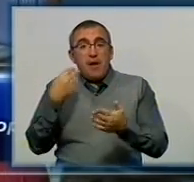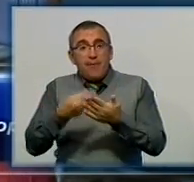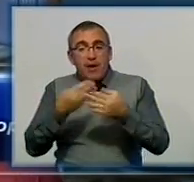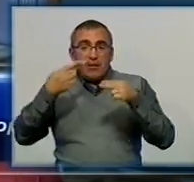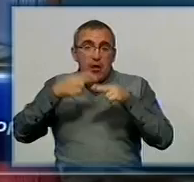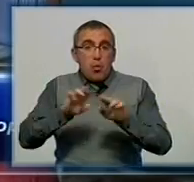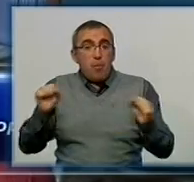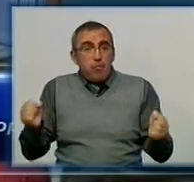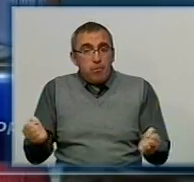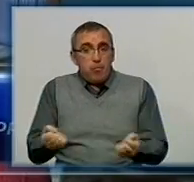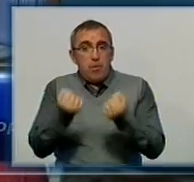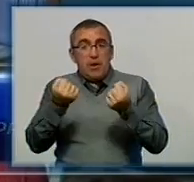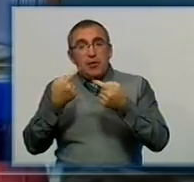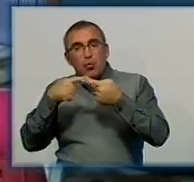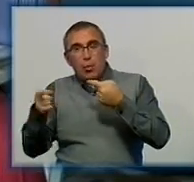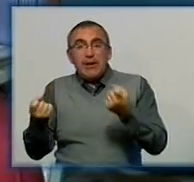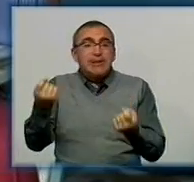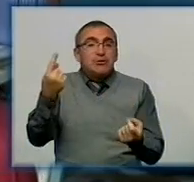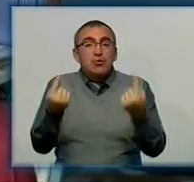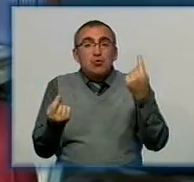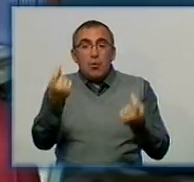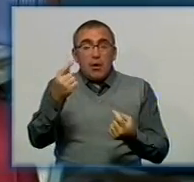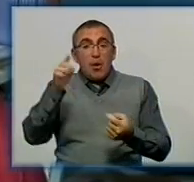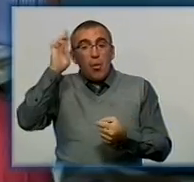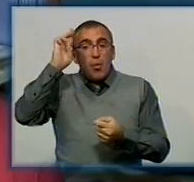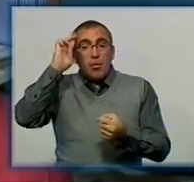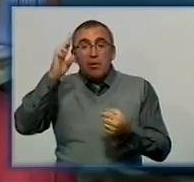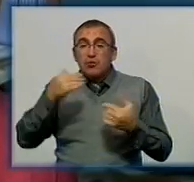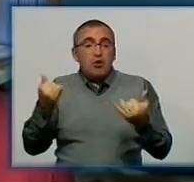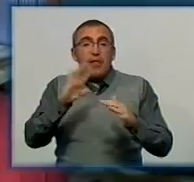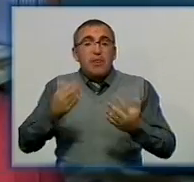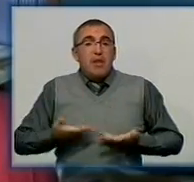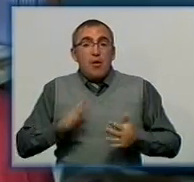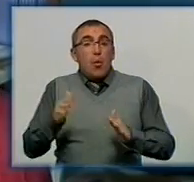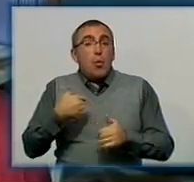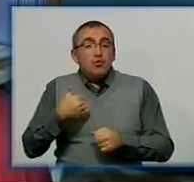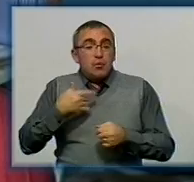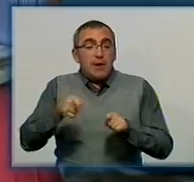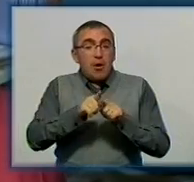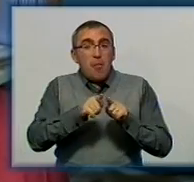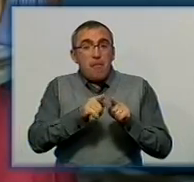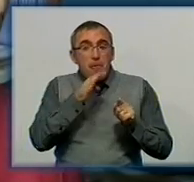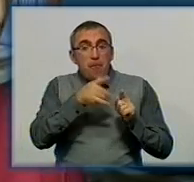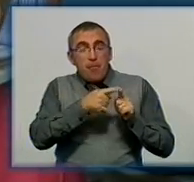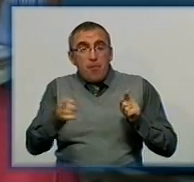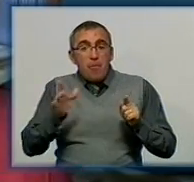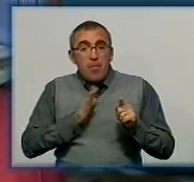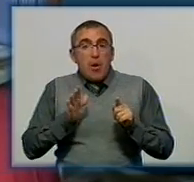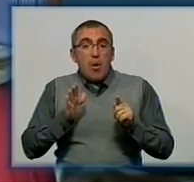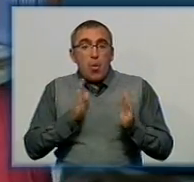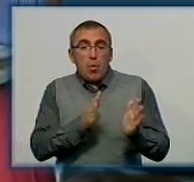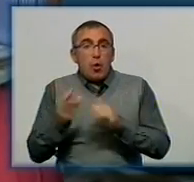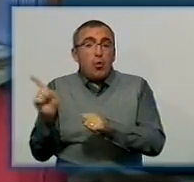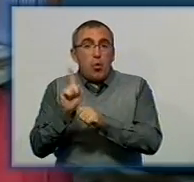підтримки з інших істочників просто господарственні учрідження зараз не вживуть. Ми просто хочемо, щоб цей процес був урегулирований нормативно,